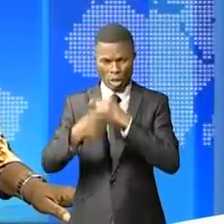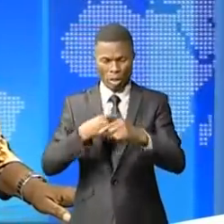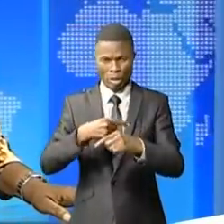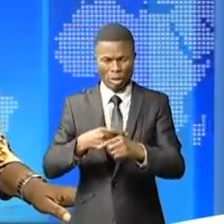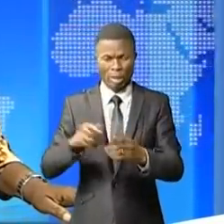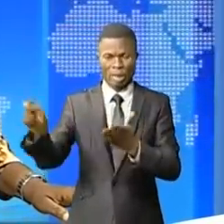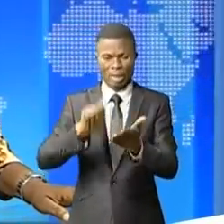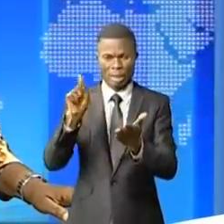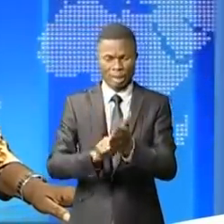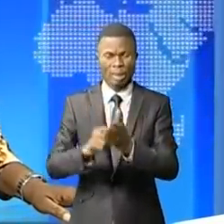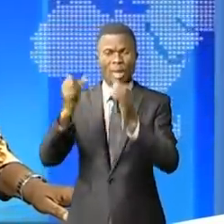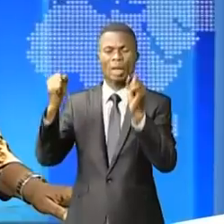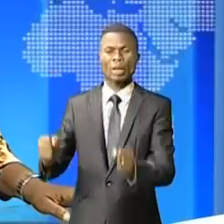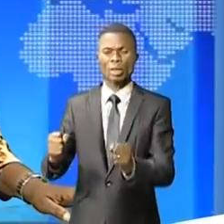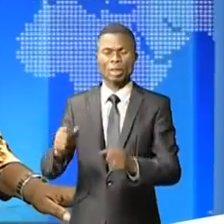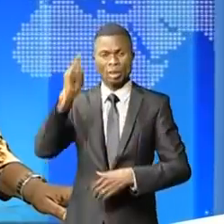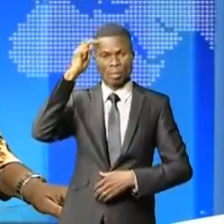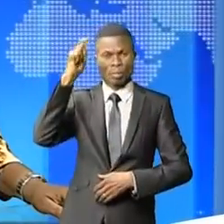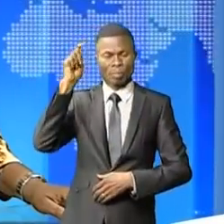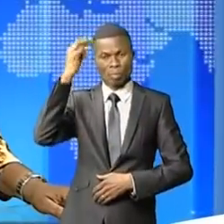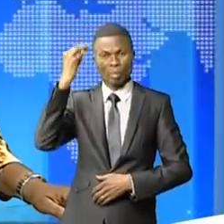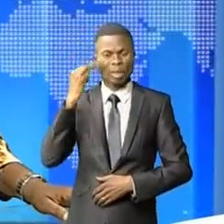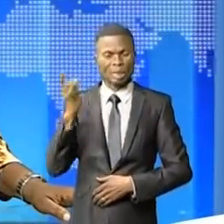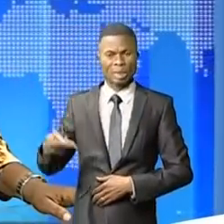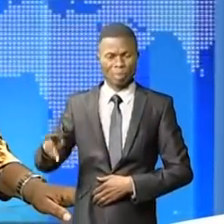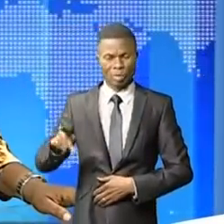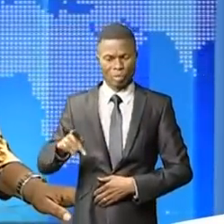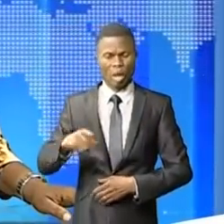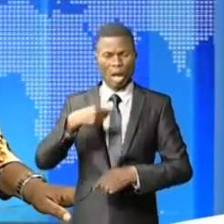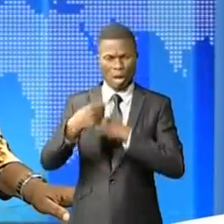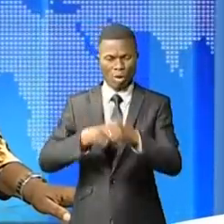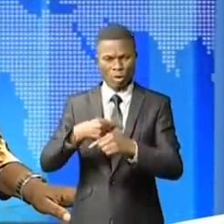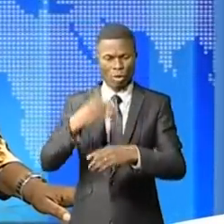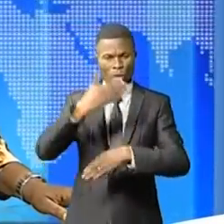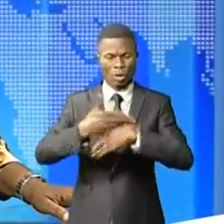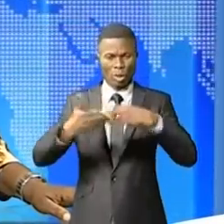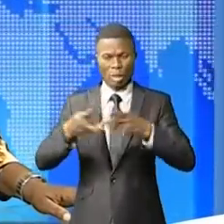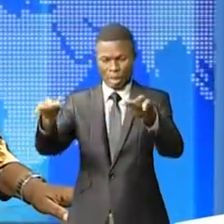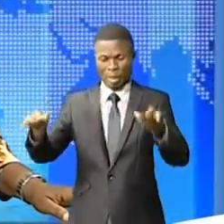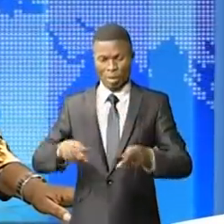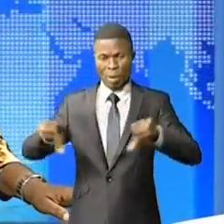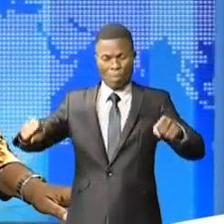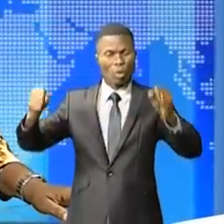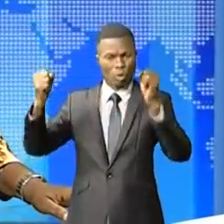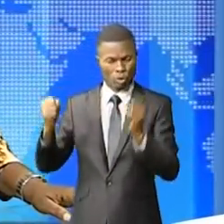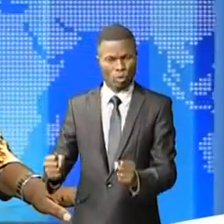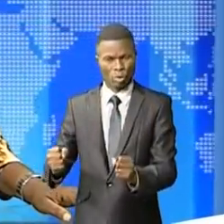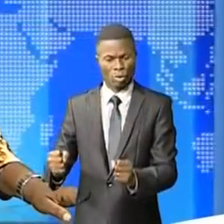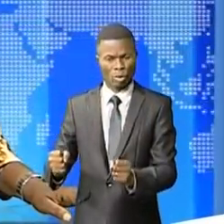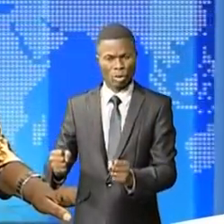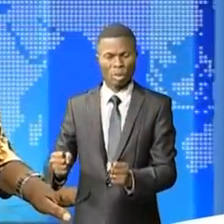de la taxe des stationnements, le ministre provincial de transport a lancé la construction de parking moderne pour le